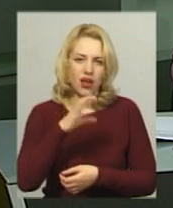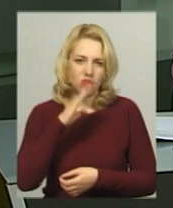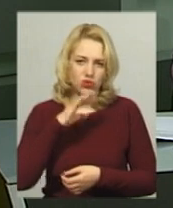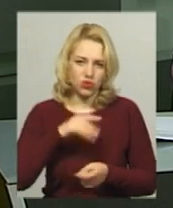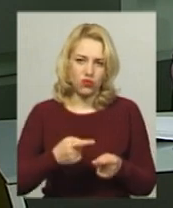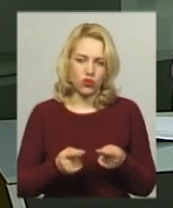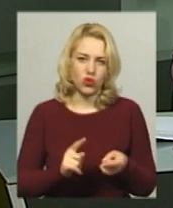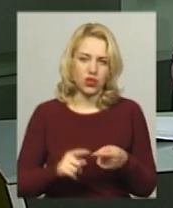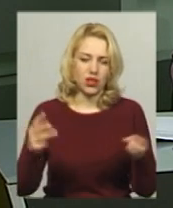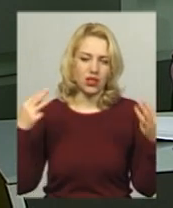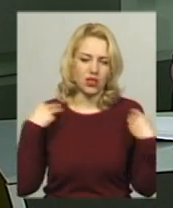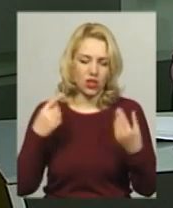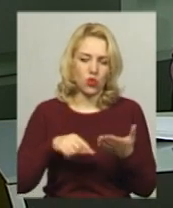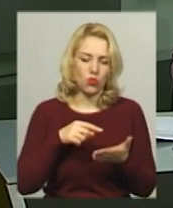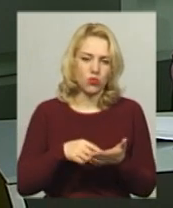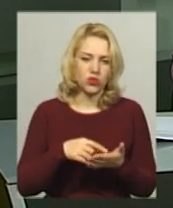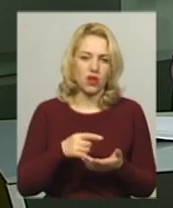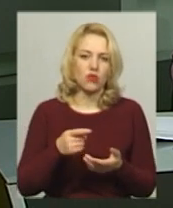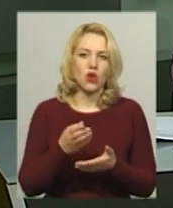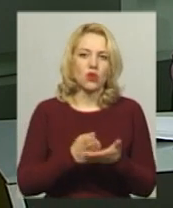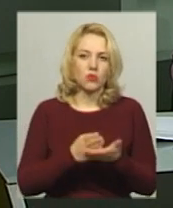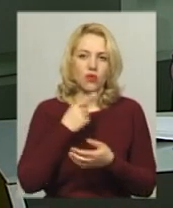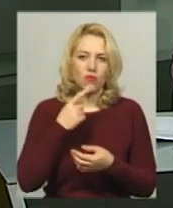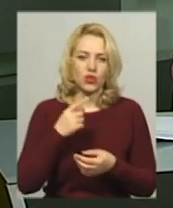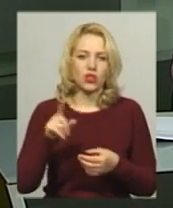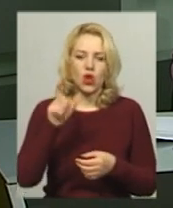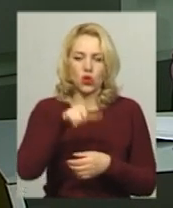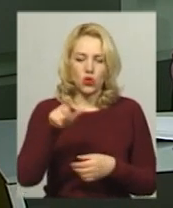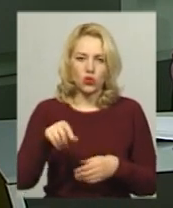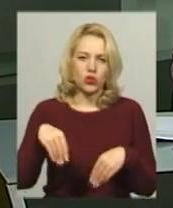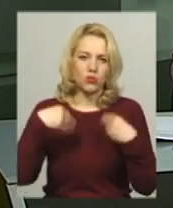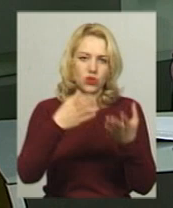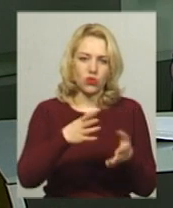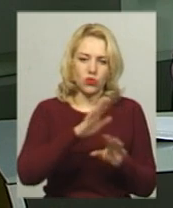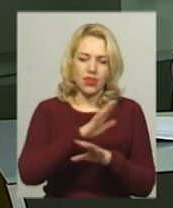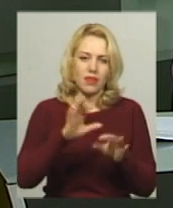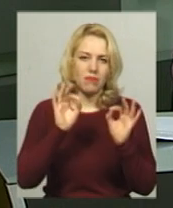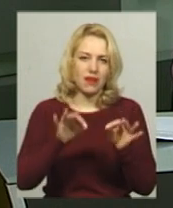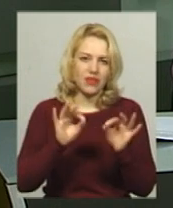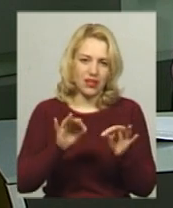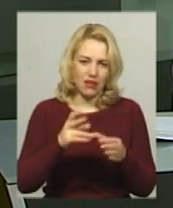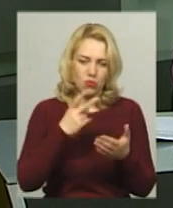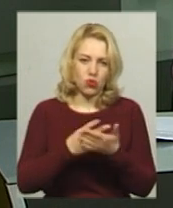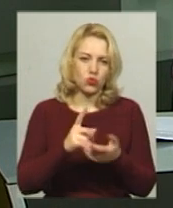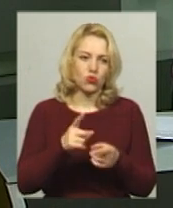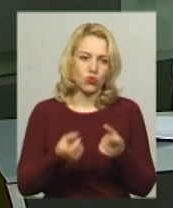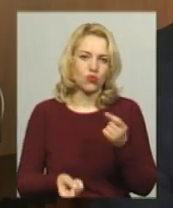-комунального господарства Сергій Дашковський каже, споживачі подають неправдиві показники, тому й утворюється така різниця.